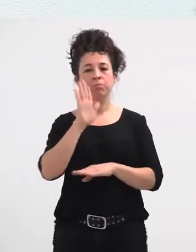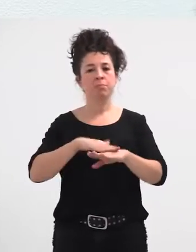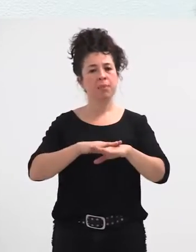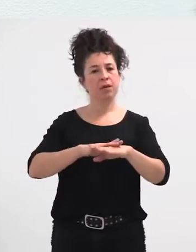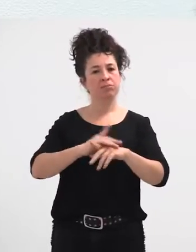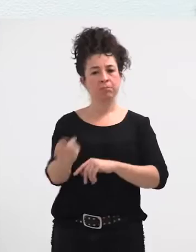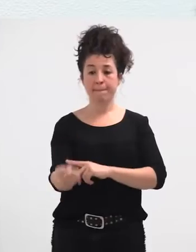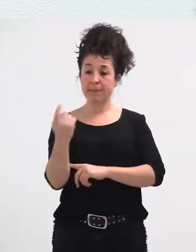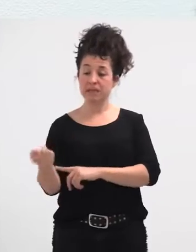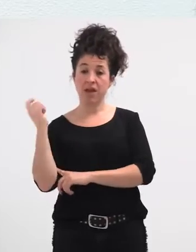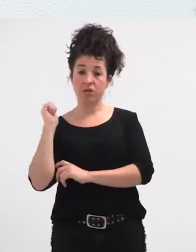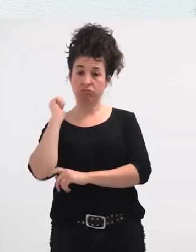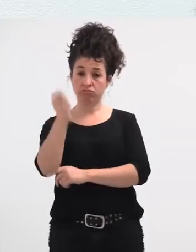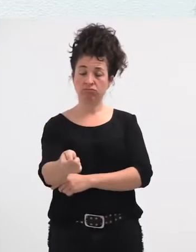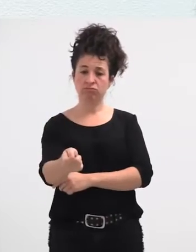beraien